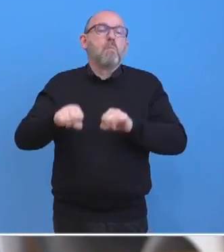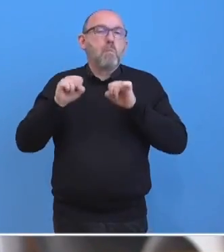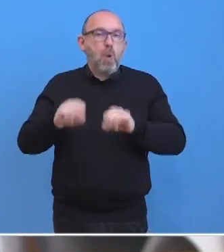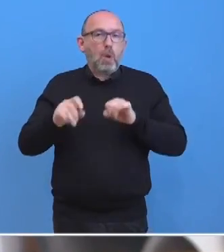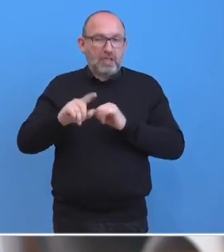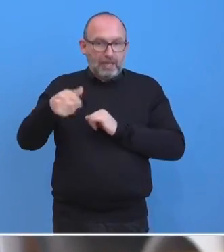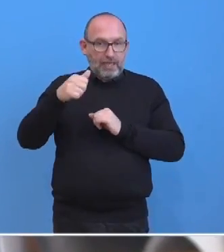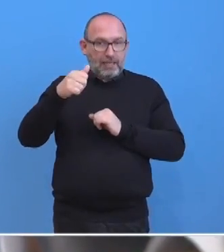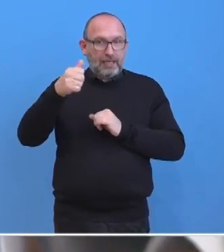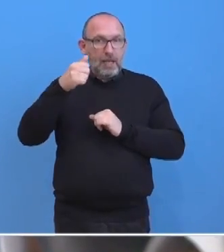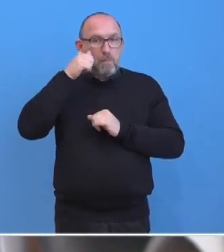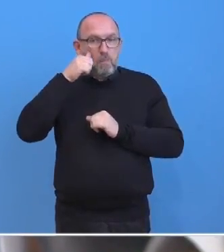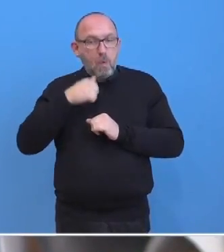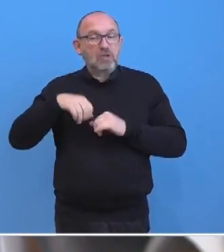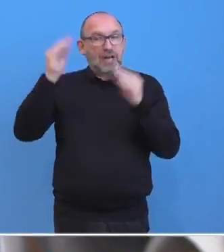Montag angekündigt werden.